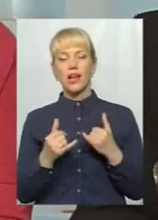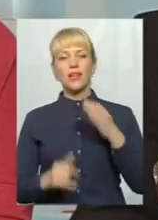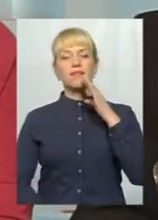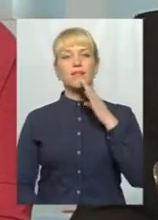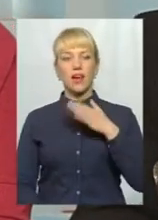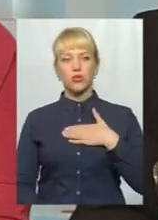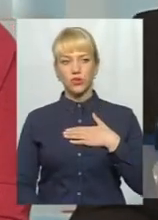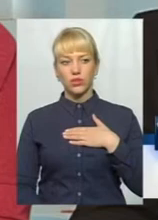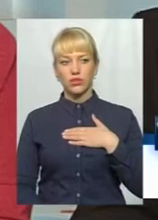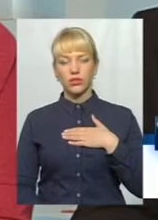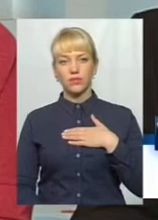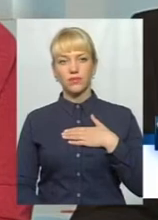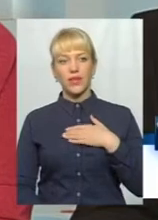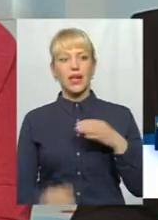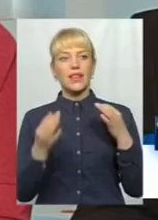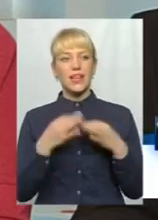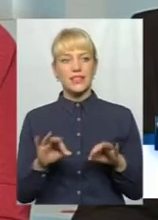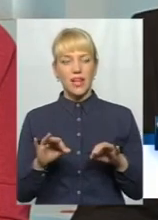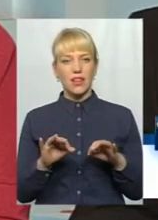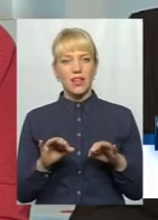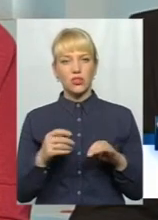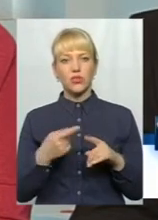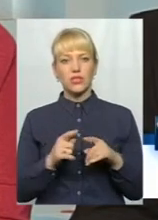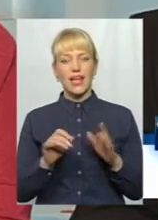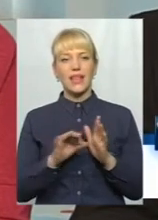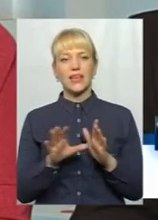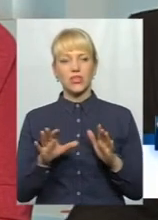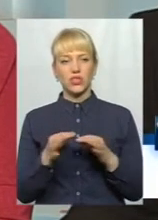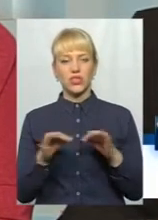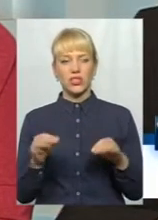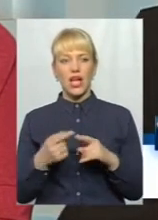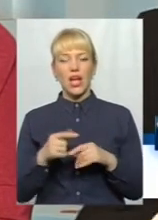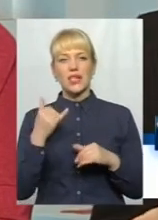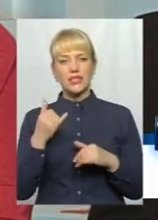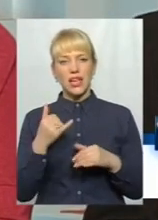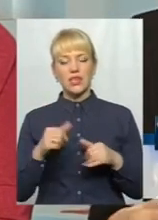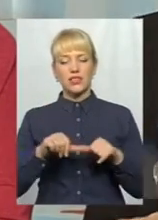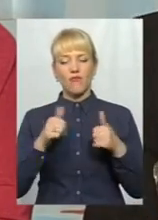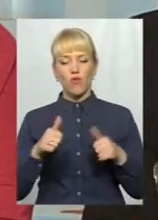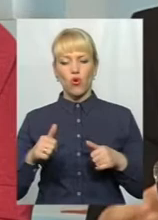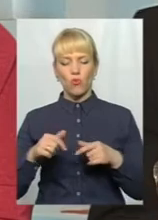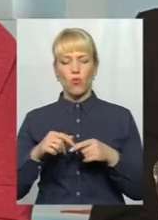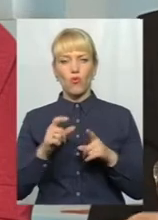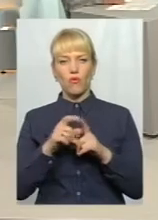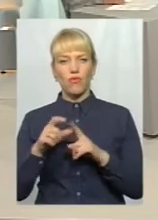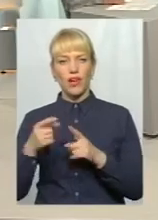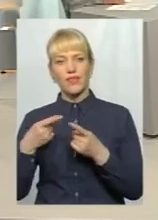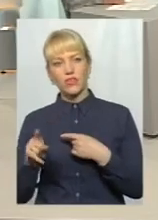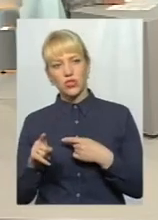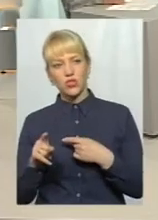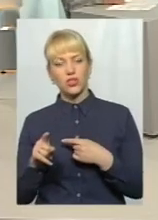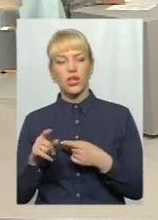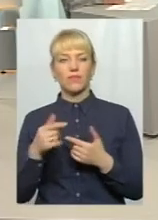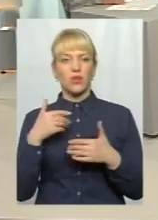незалежності, я маю на вазі енергетичної незалежності. Зараз формулювання міняється на іншу сторону,